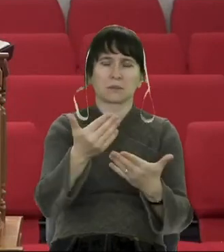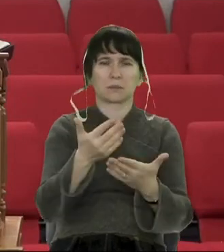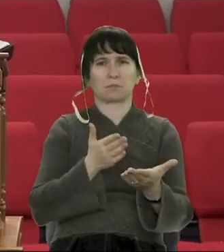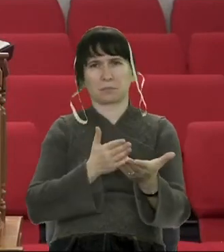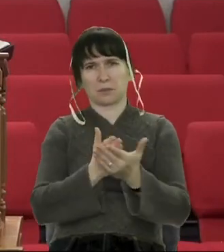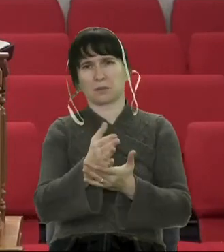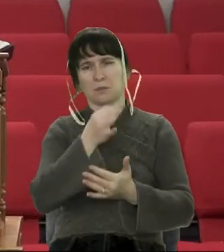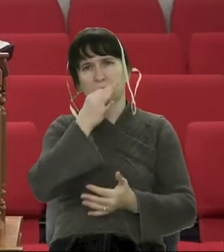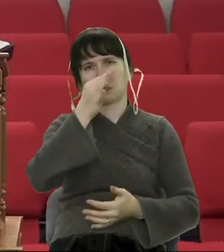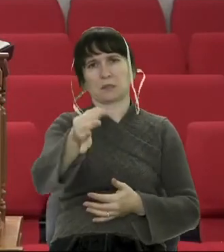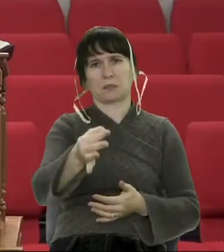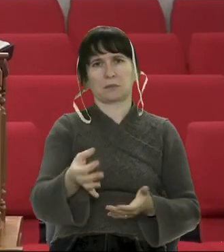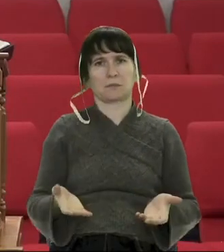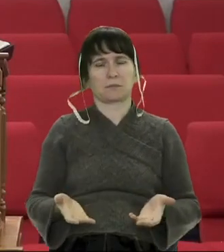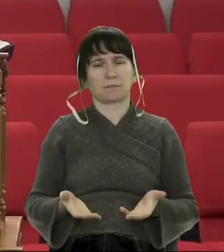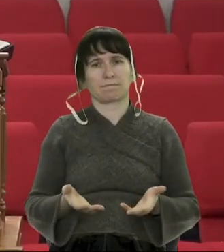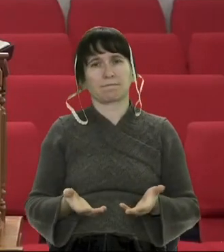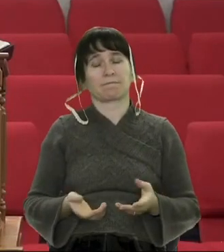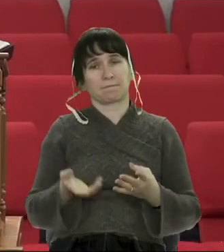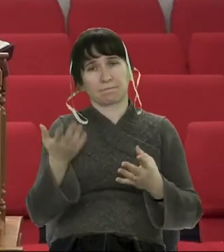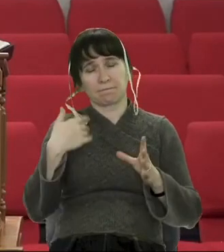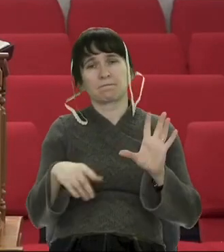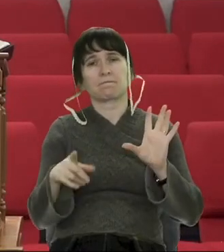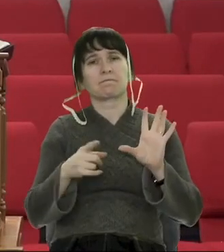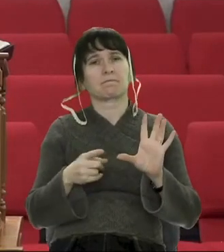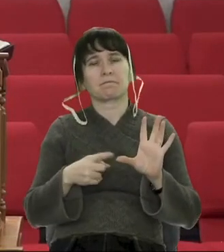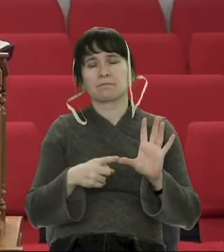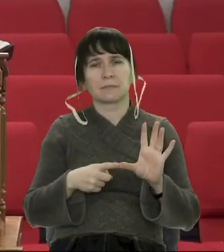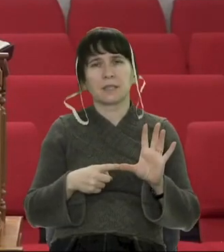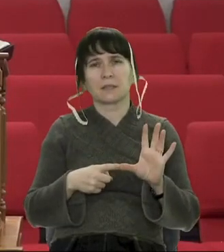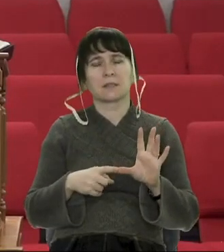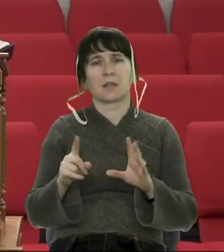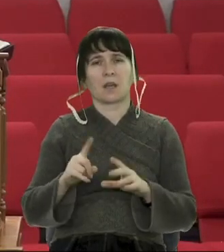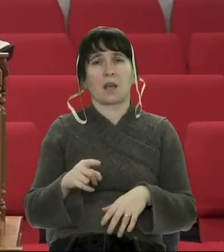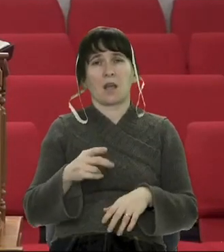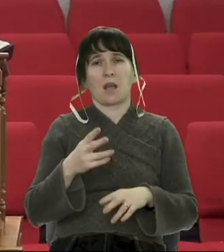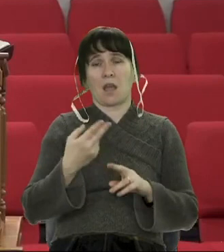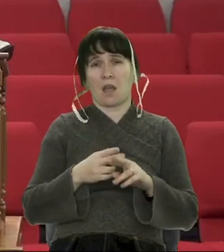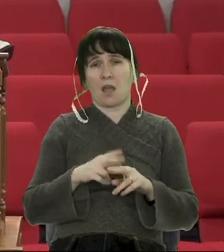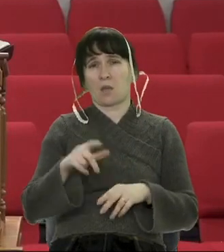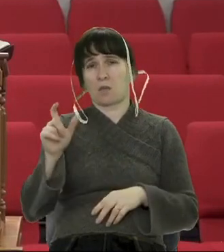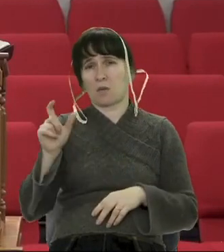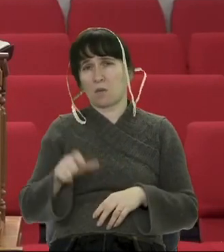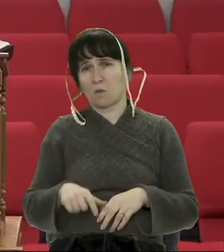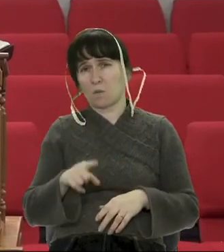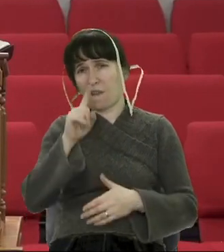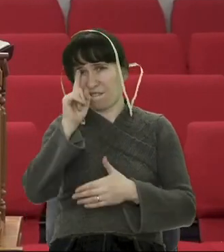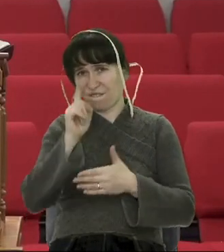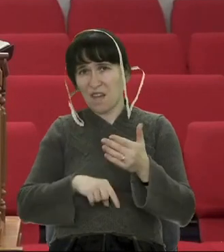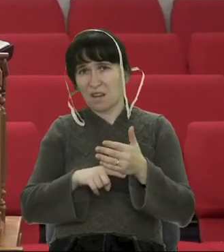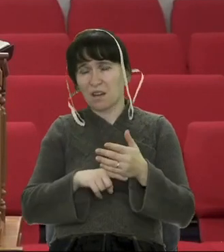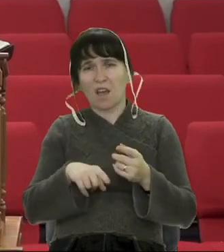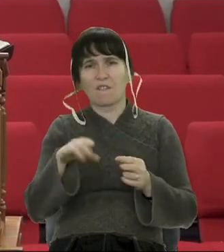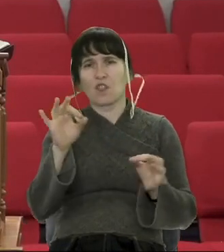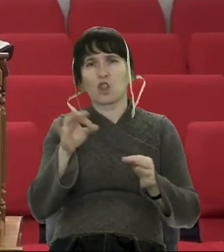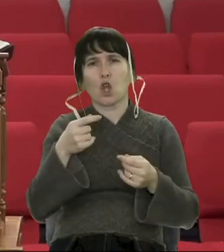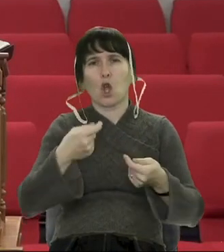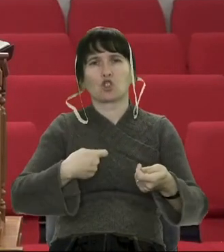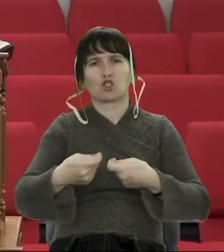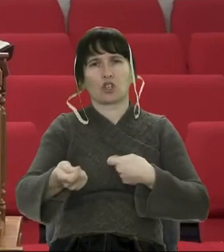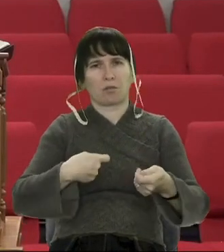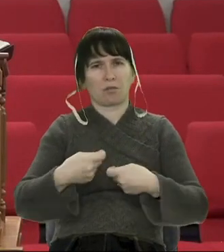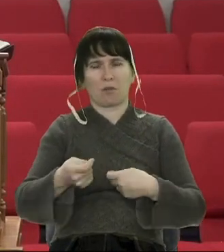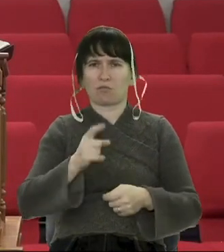такі люди не шантажують вас тайною, яку знають про вас. Такі люди, це